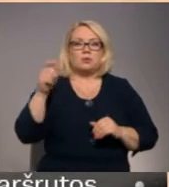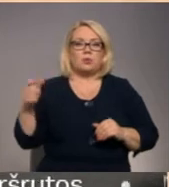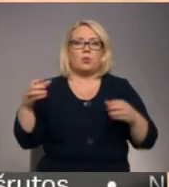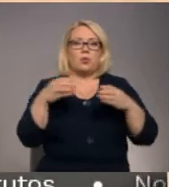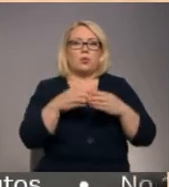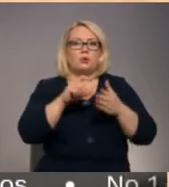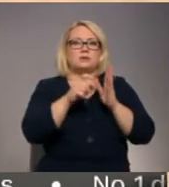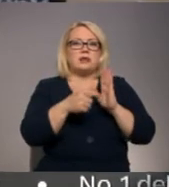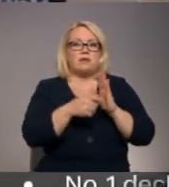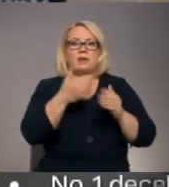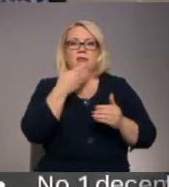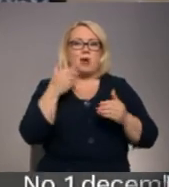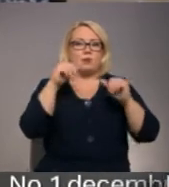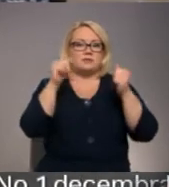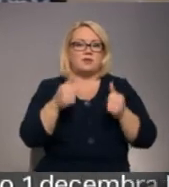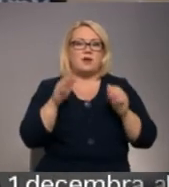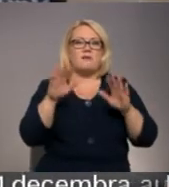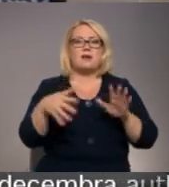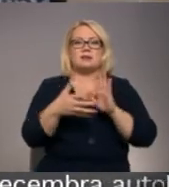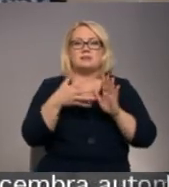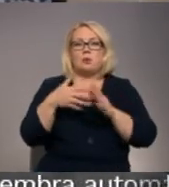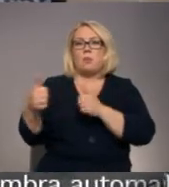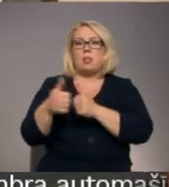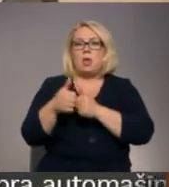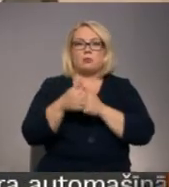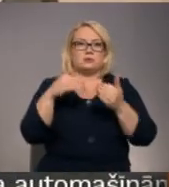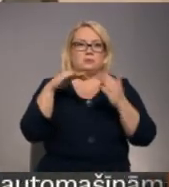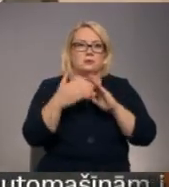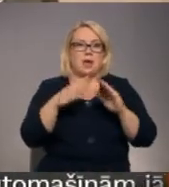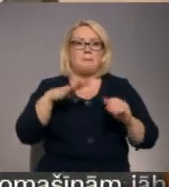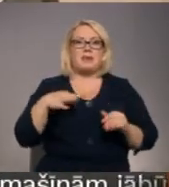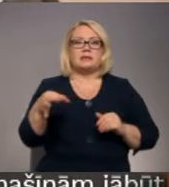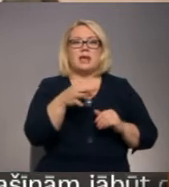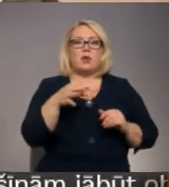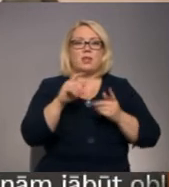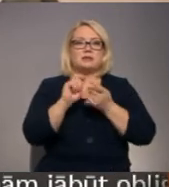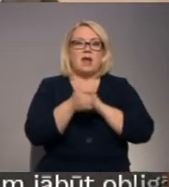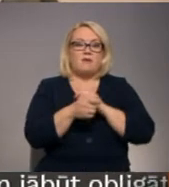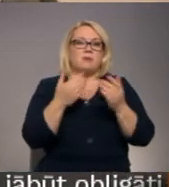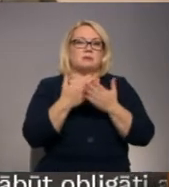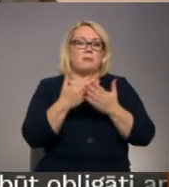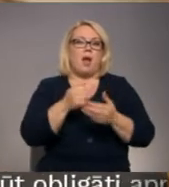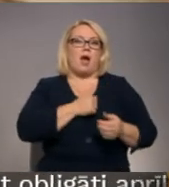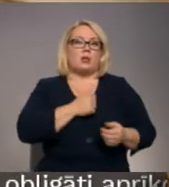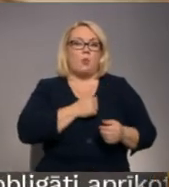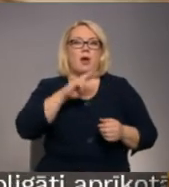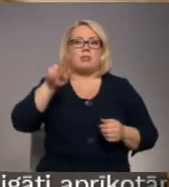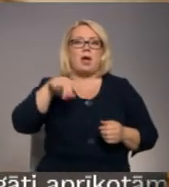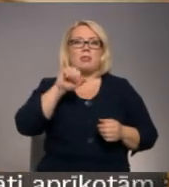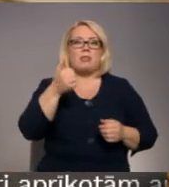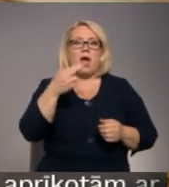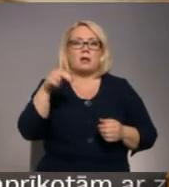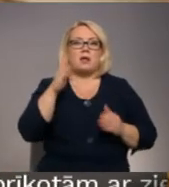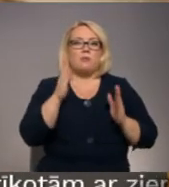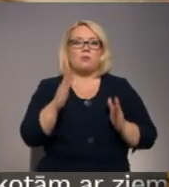grupu dzīvokļi netiks izveidoti, varēs tos izmantot blakus pilsētās. Pēc regionālās reformas, piemēram, Aglona un Dagda atradīsies